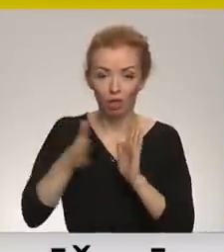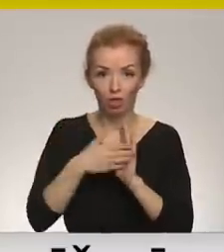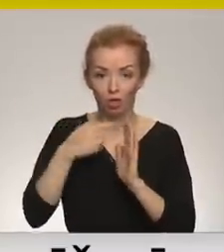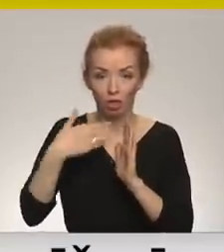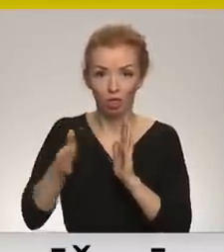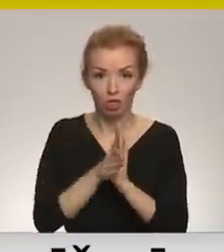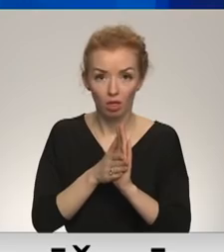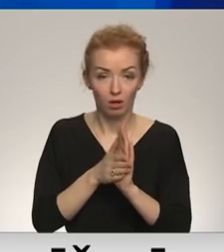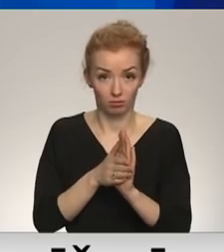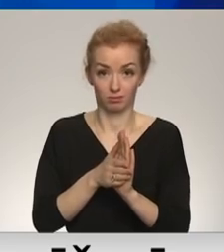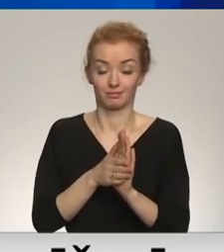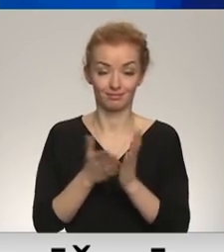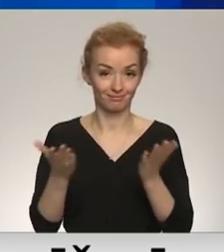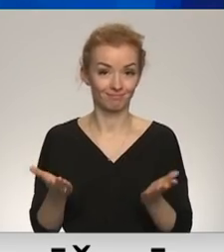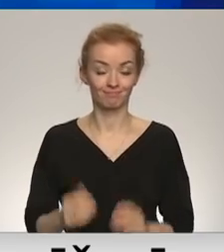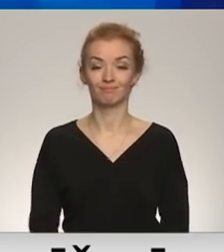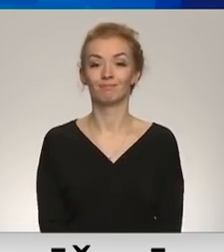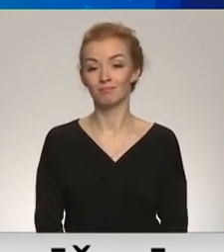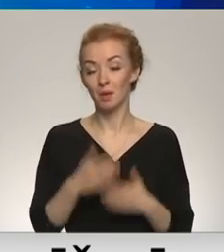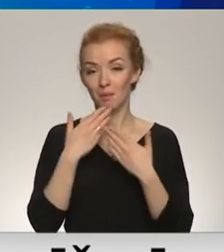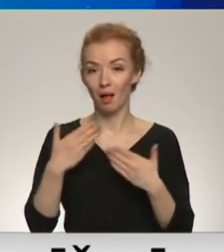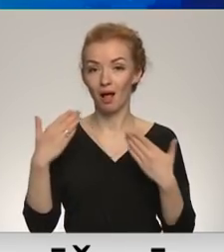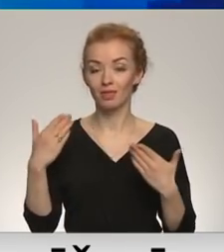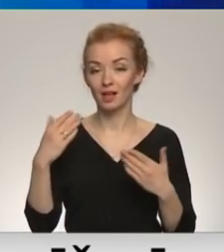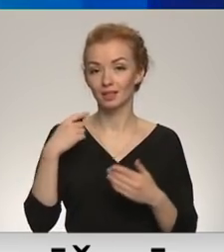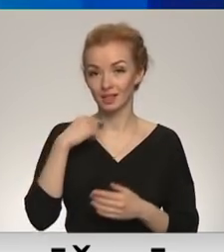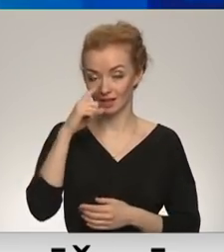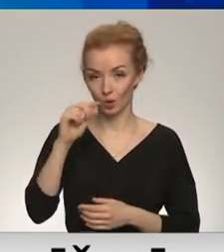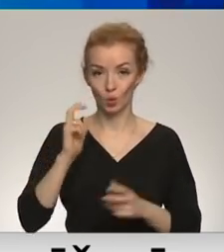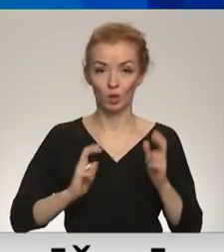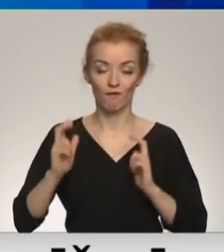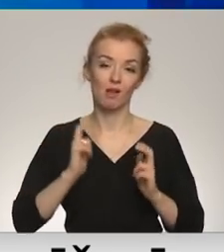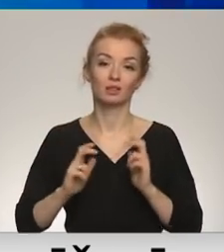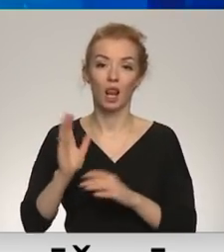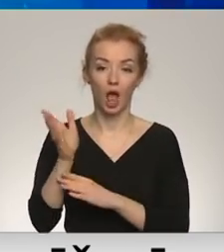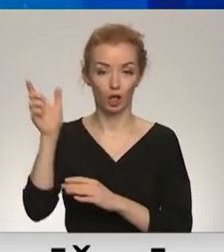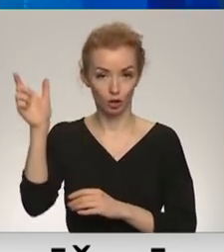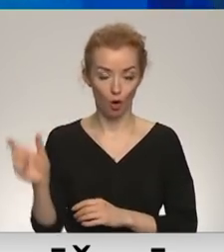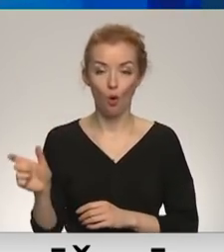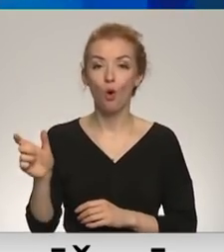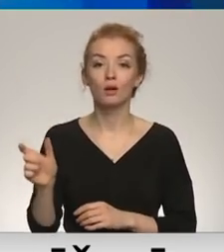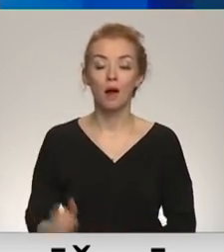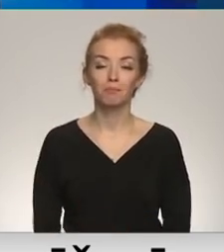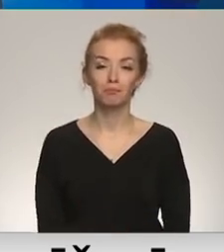tas nav tik baltas galveni. Paldies Rīgas stradiņu universitātes politikas zinātnes katreds vadītājs Mārtiņš Daguls. Mārtiņ, paldies par sarunu.